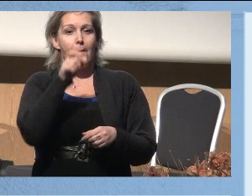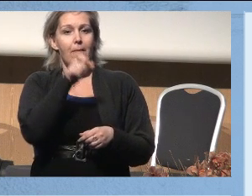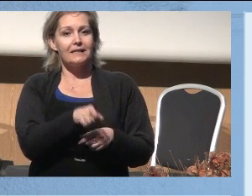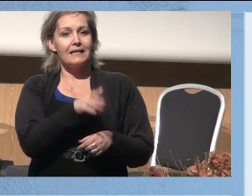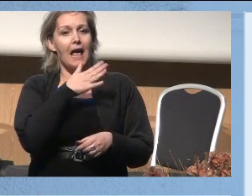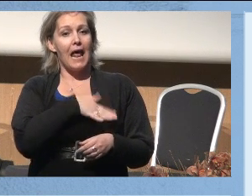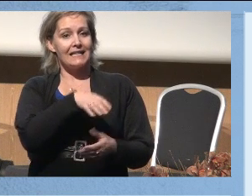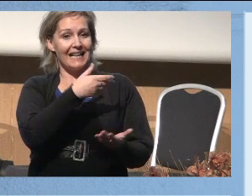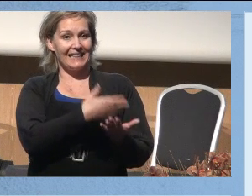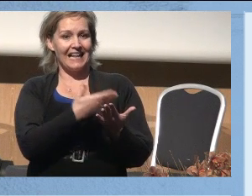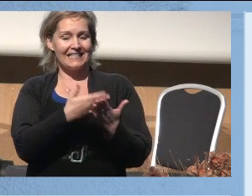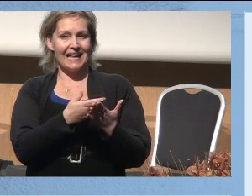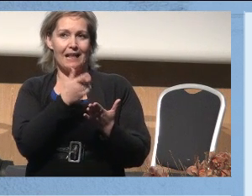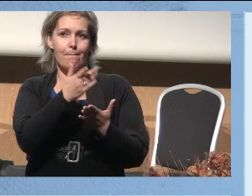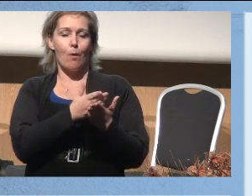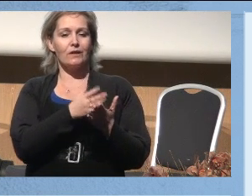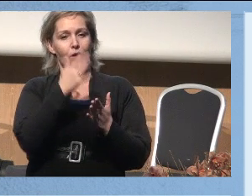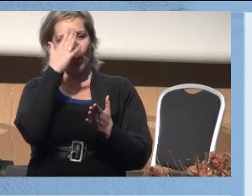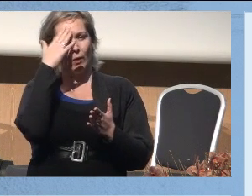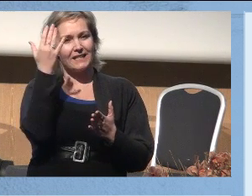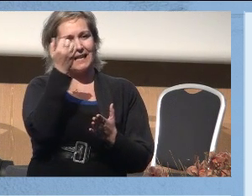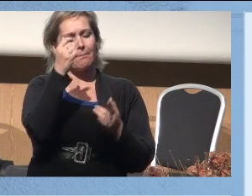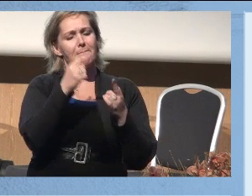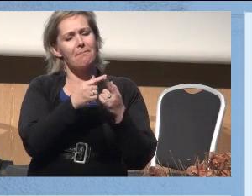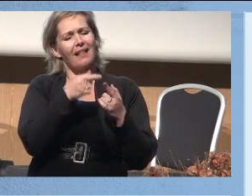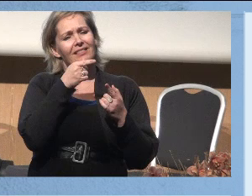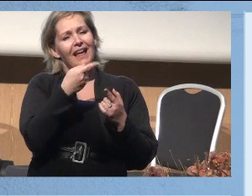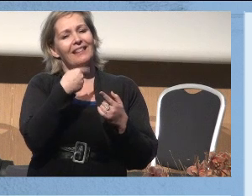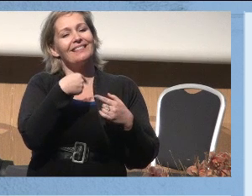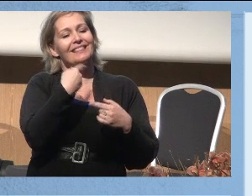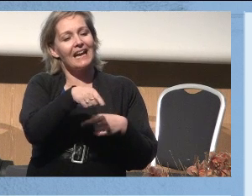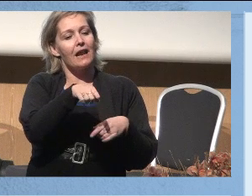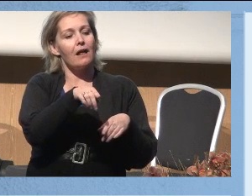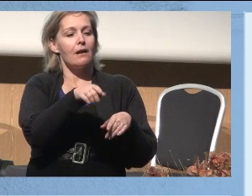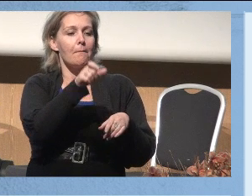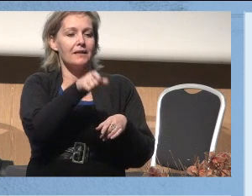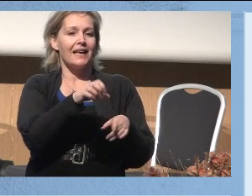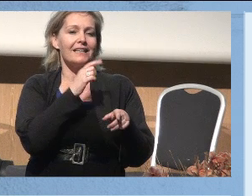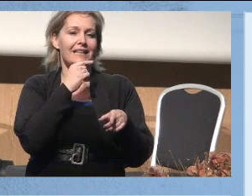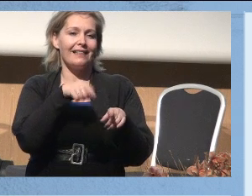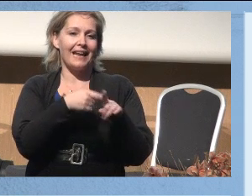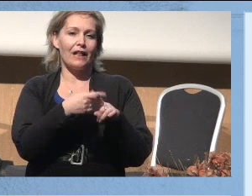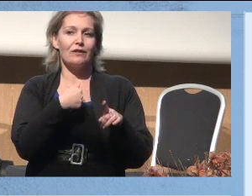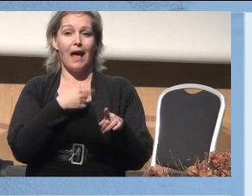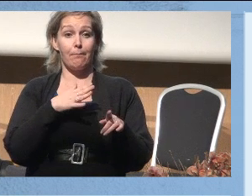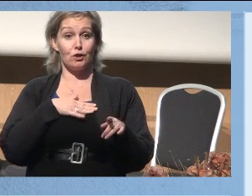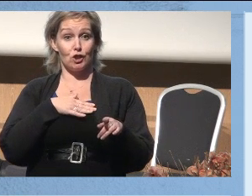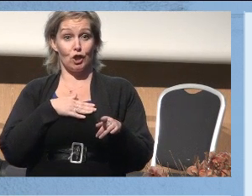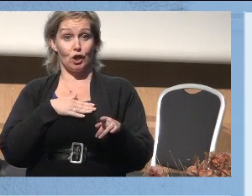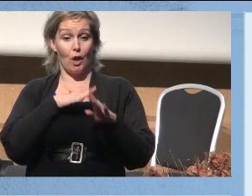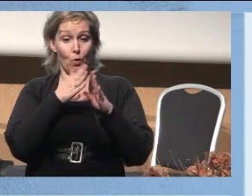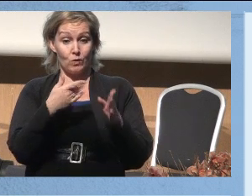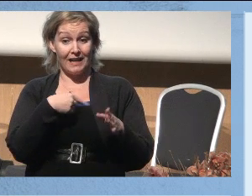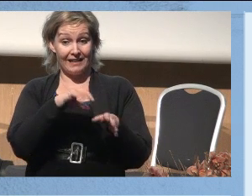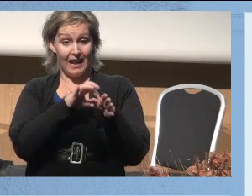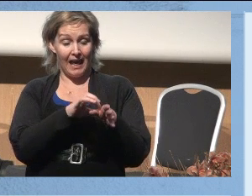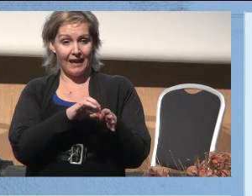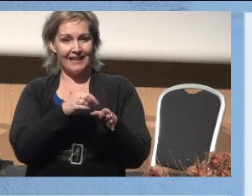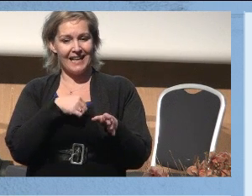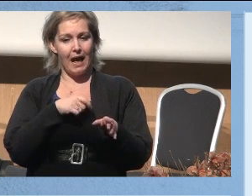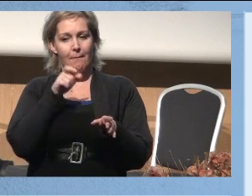Pasientens helsetjeneste er et godt konsept, men det er et konsept til at pasienten kjenner igjen. Når jeg kommer på sykehus eller til legen, så er jeg